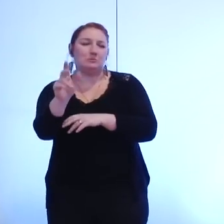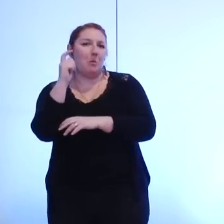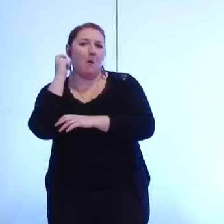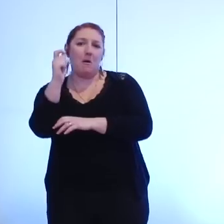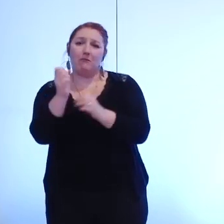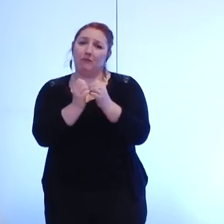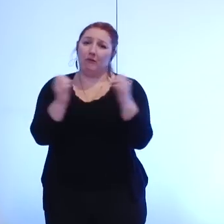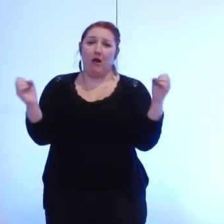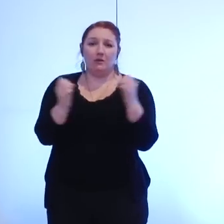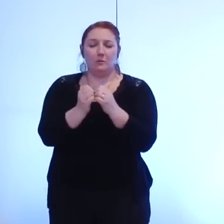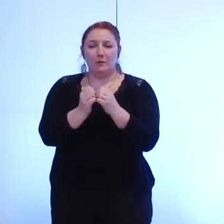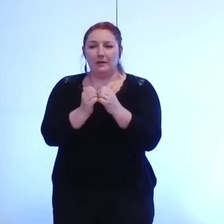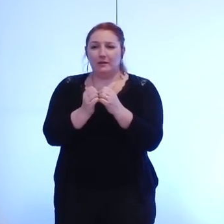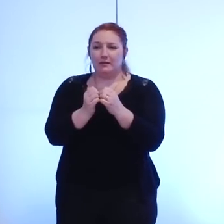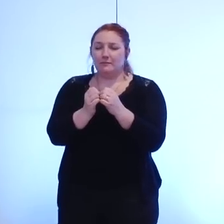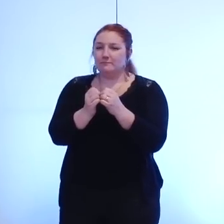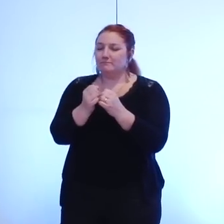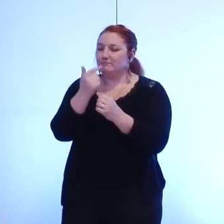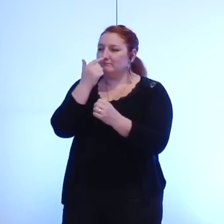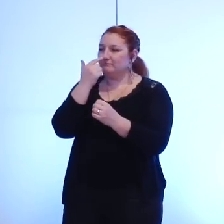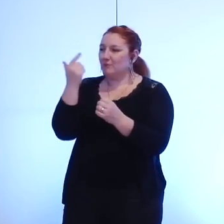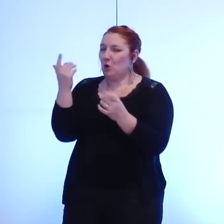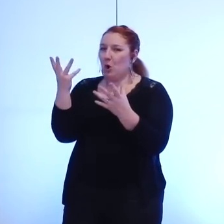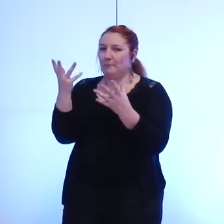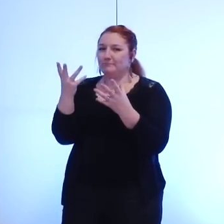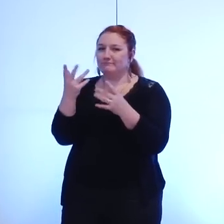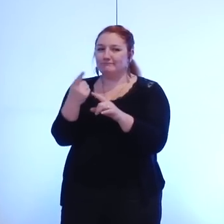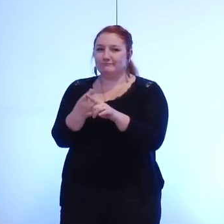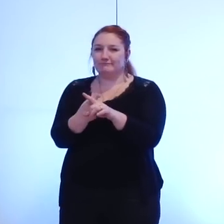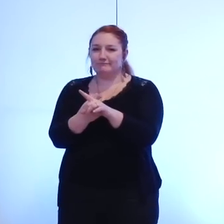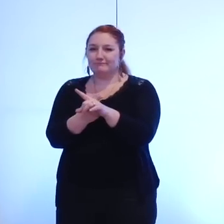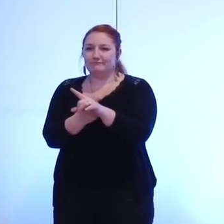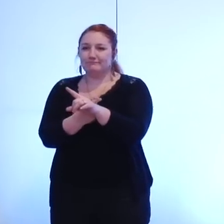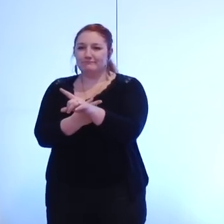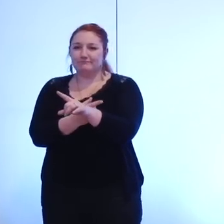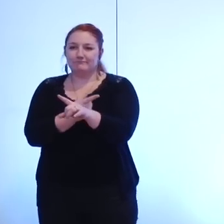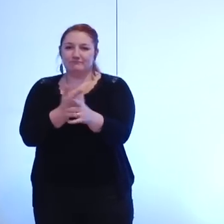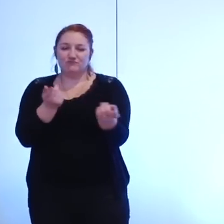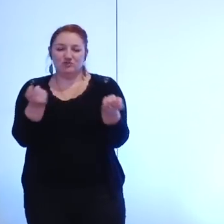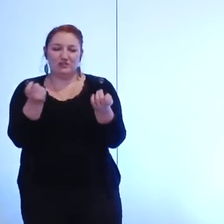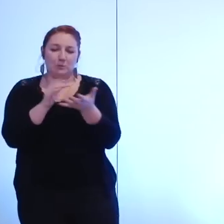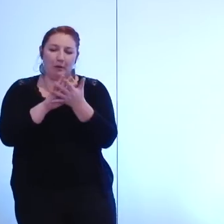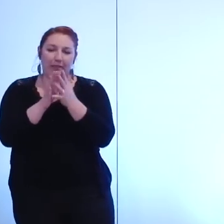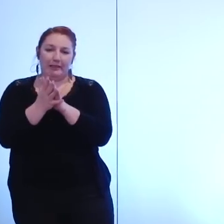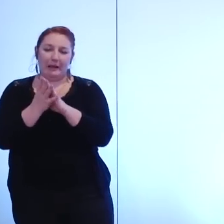en train de se dissiper dans les limbes de la pratique de la gestion